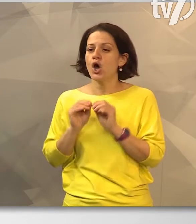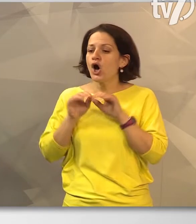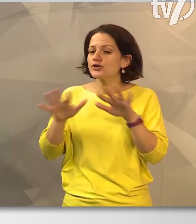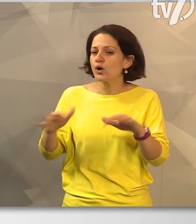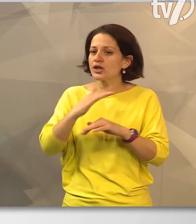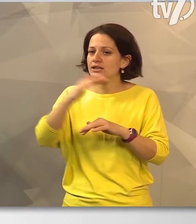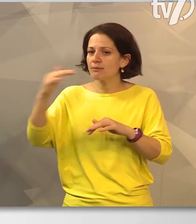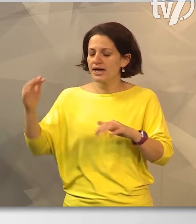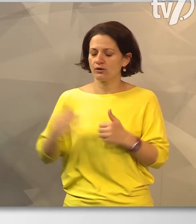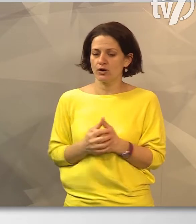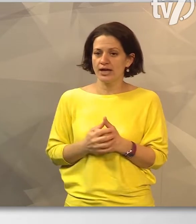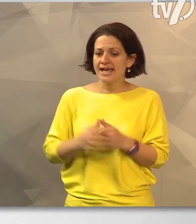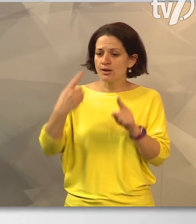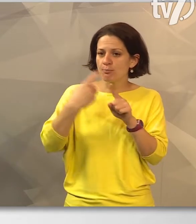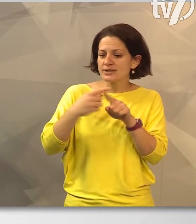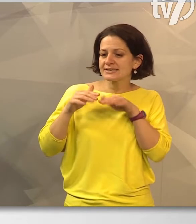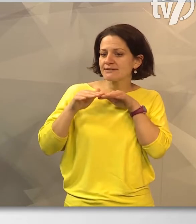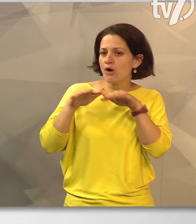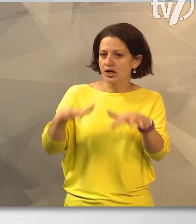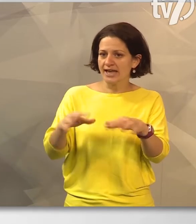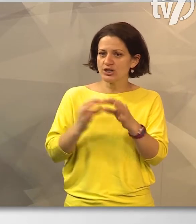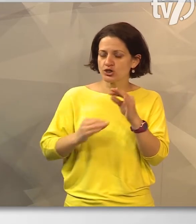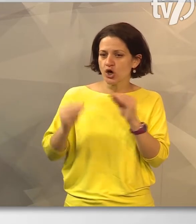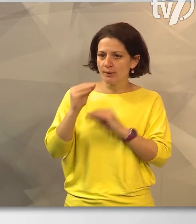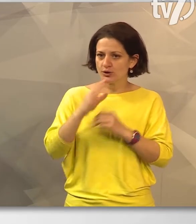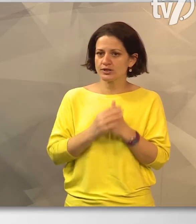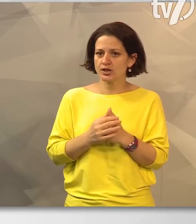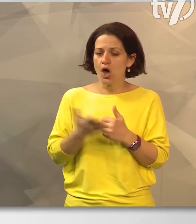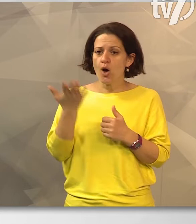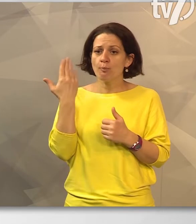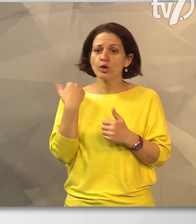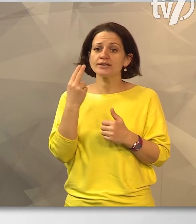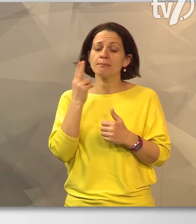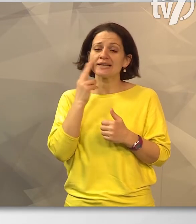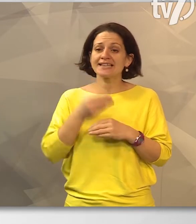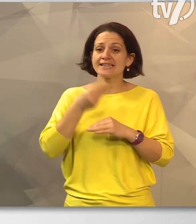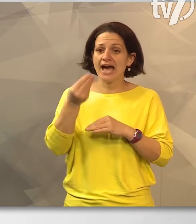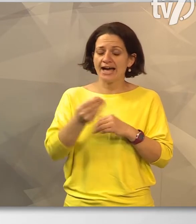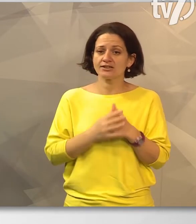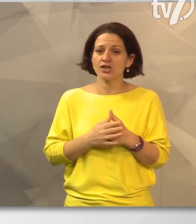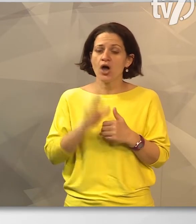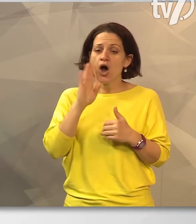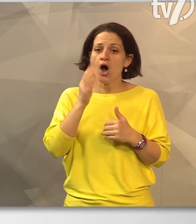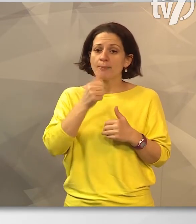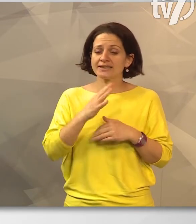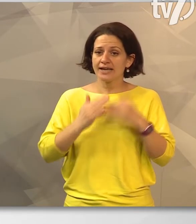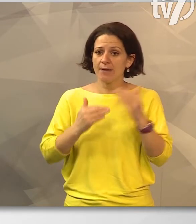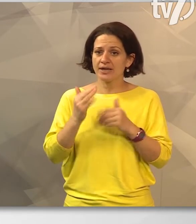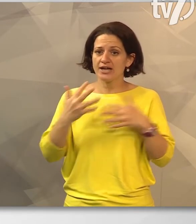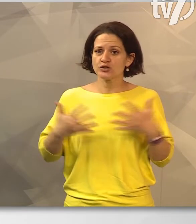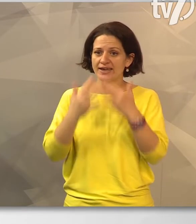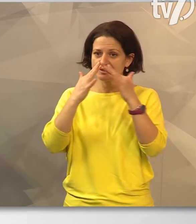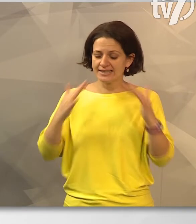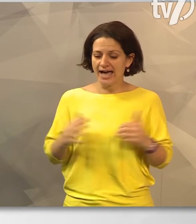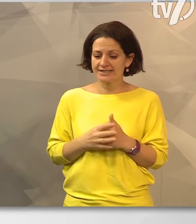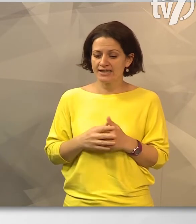hatóanyag párolok ki. Ezt a pozitív hatást kamatoztatja a múlt pénteken átadott apiterápiás vendégház, ami az